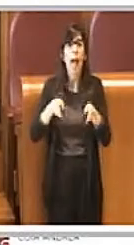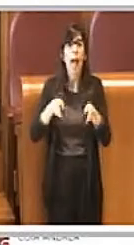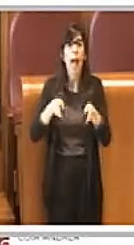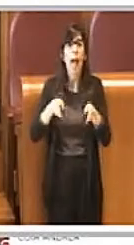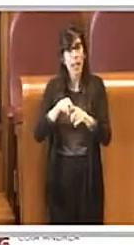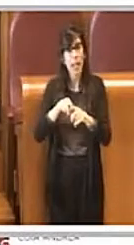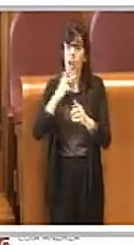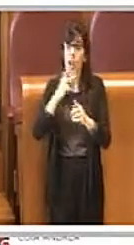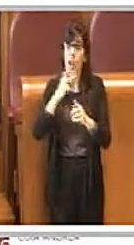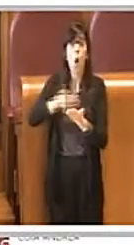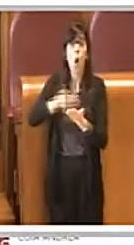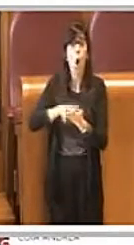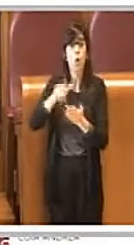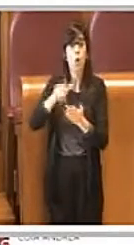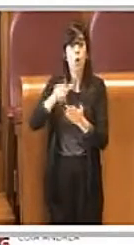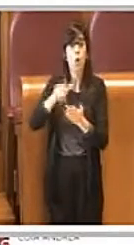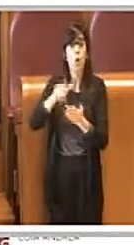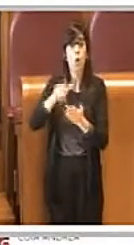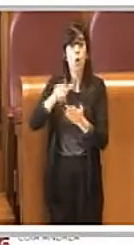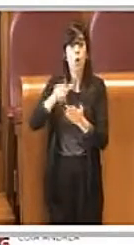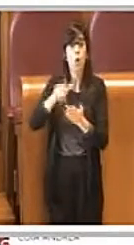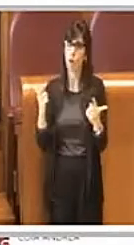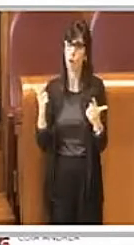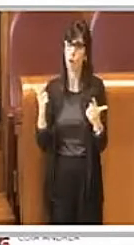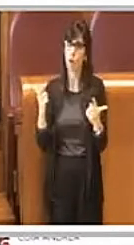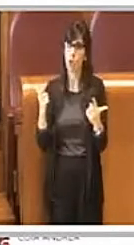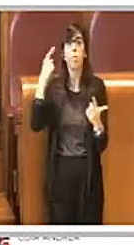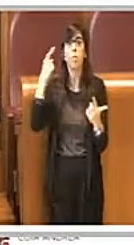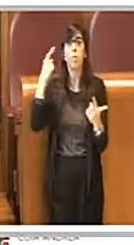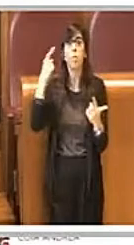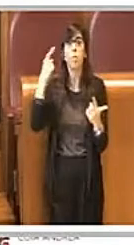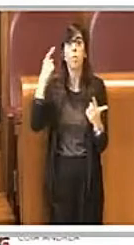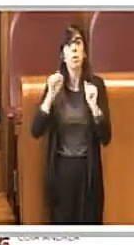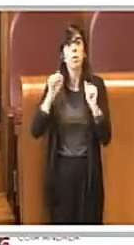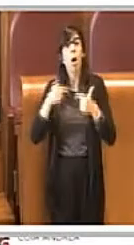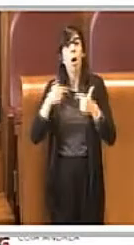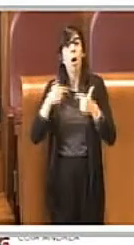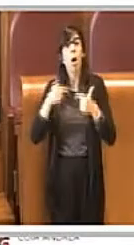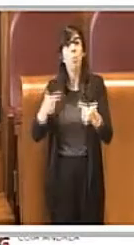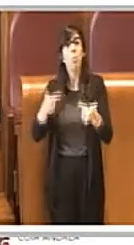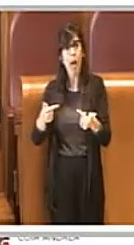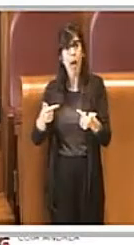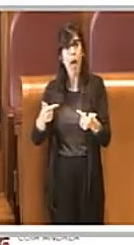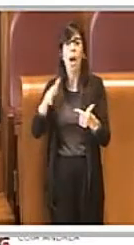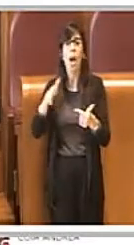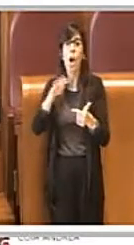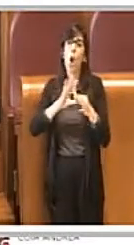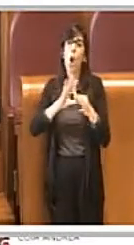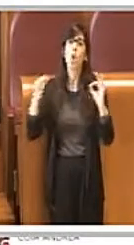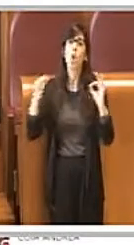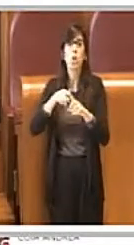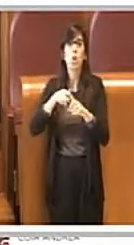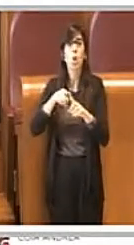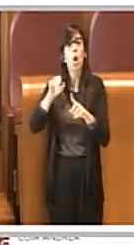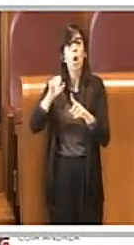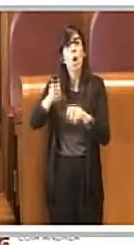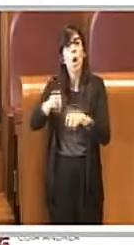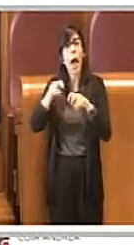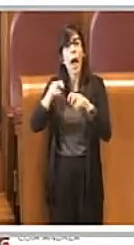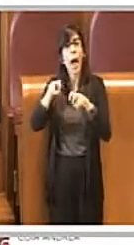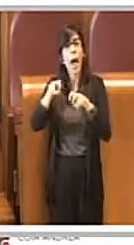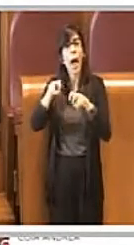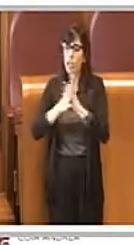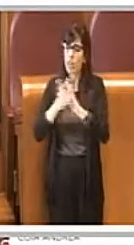condonato avrebbe permesso di trasformare il consorzio agrario in un'ampia superficie commerciale, ha